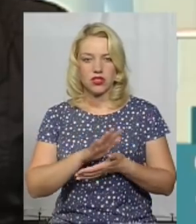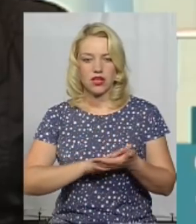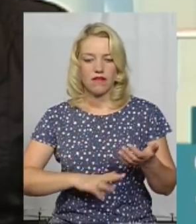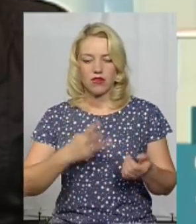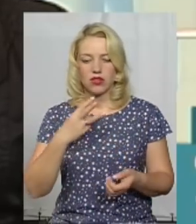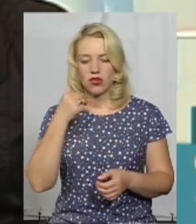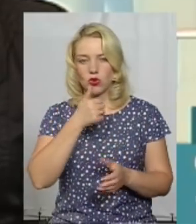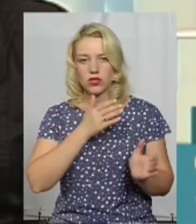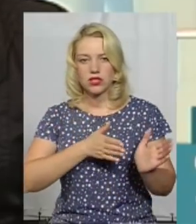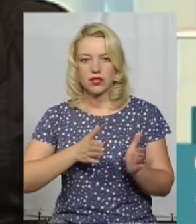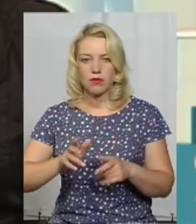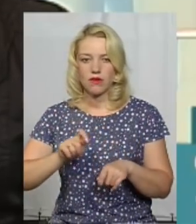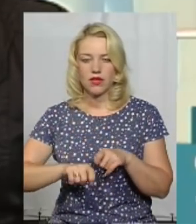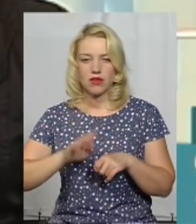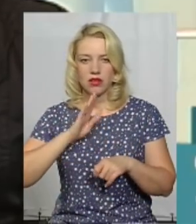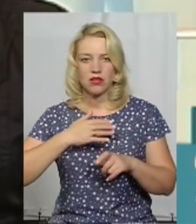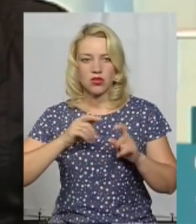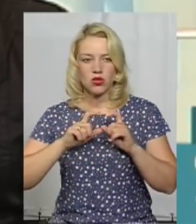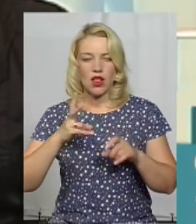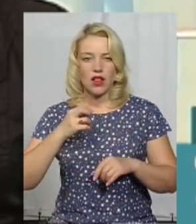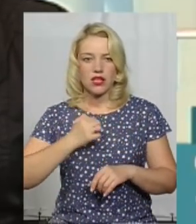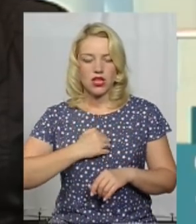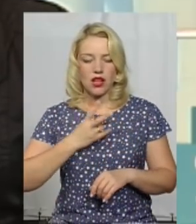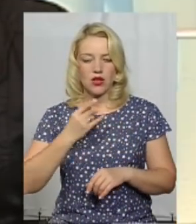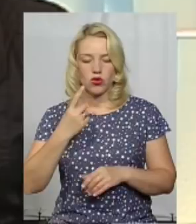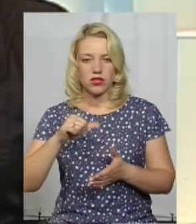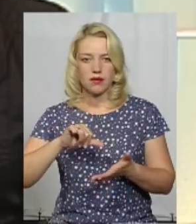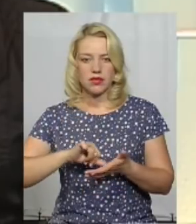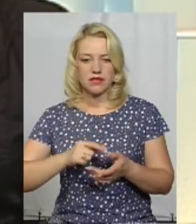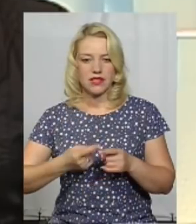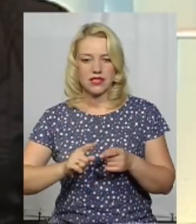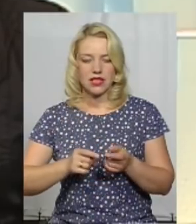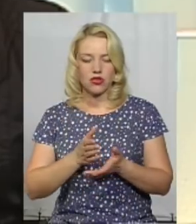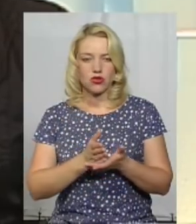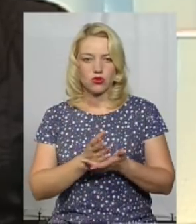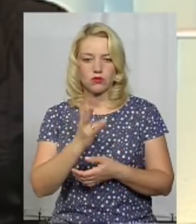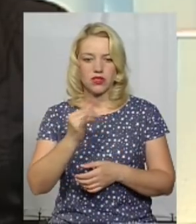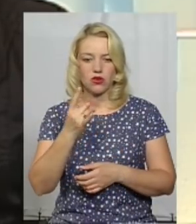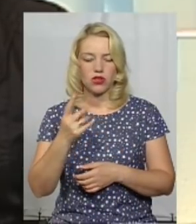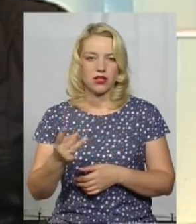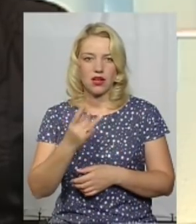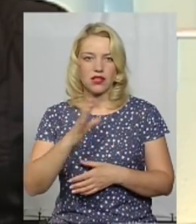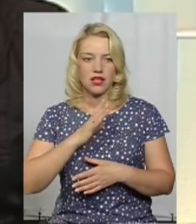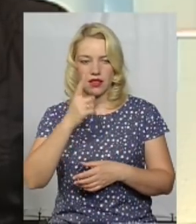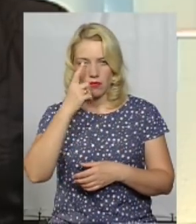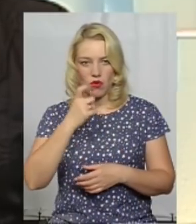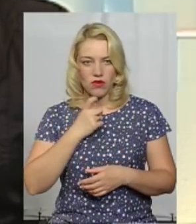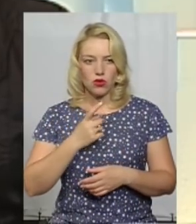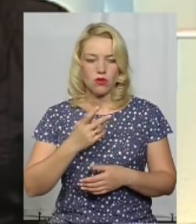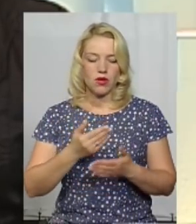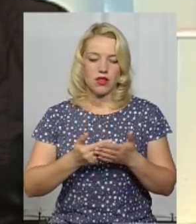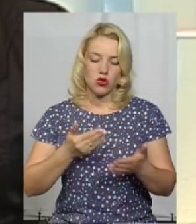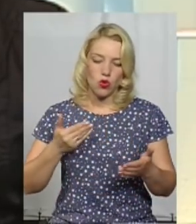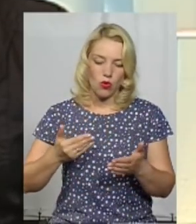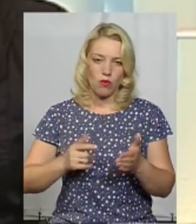систематично перевіряють наші установи. На жаль, жоден представник даної служби жодного разу не повідомив не до початку